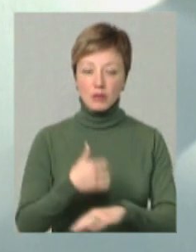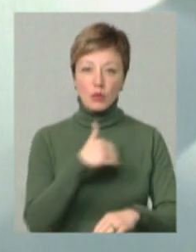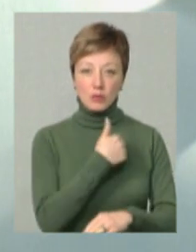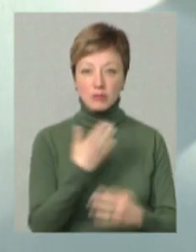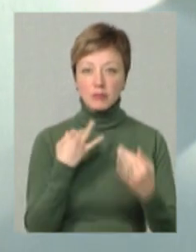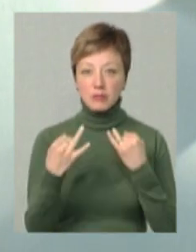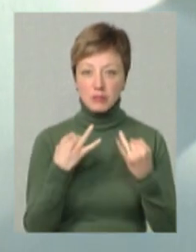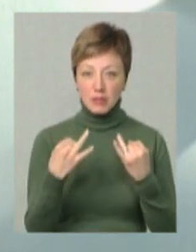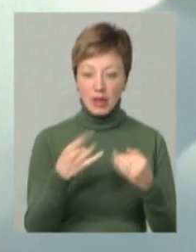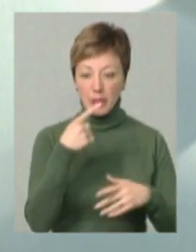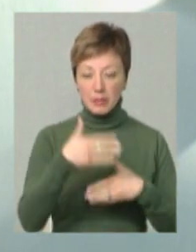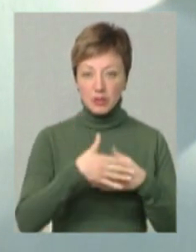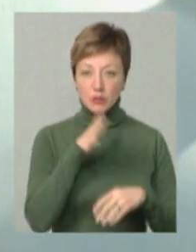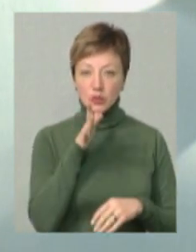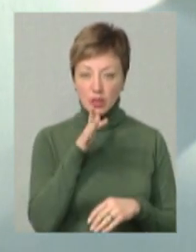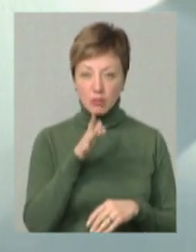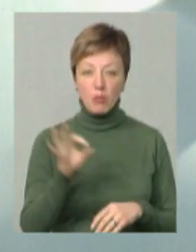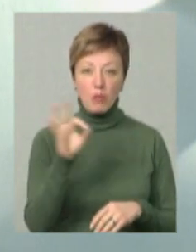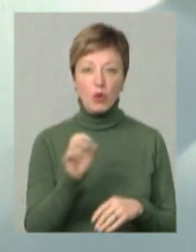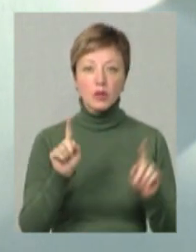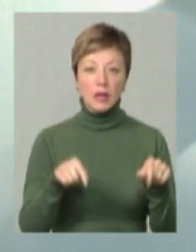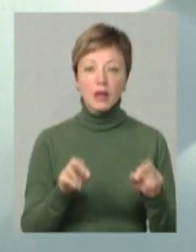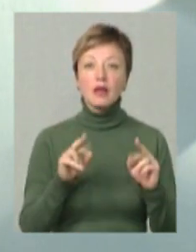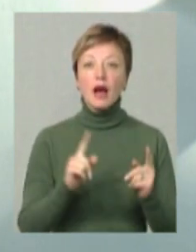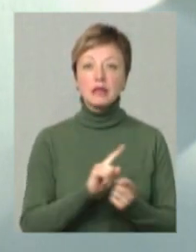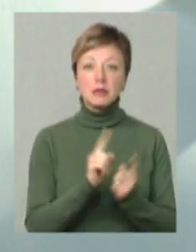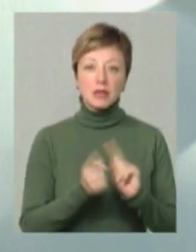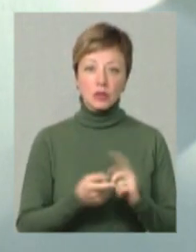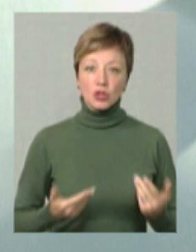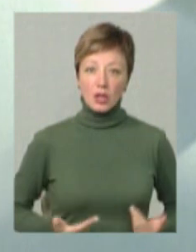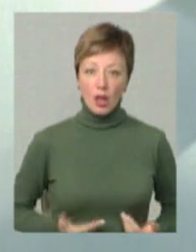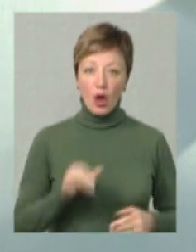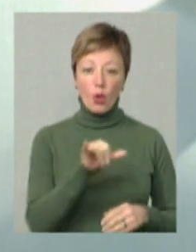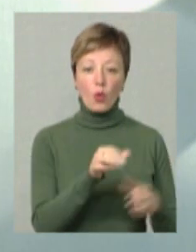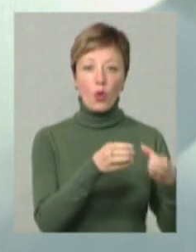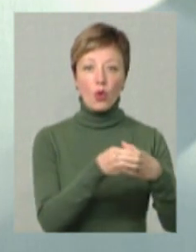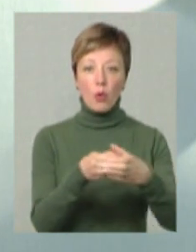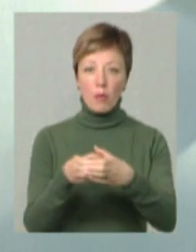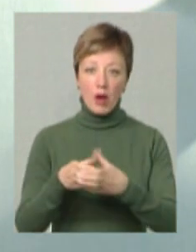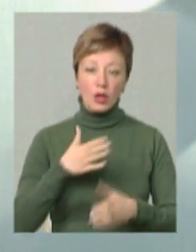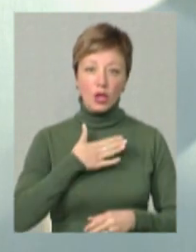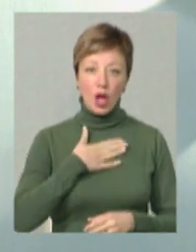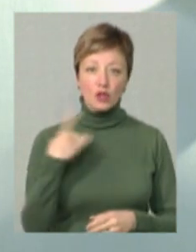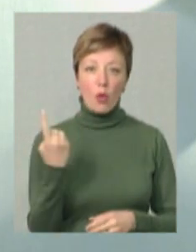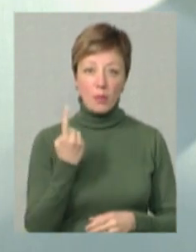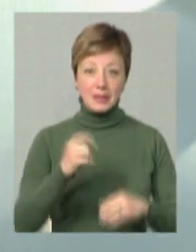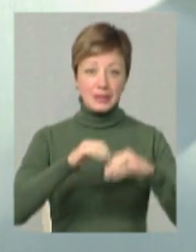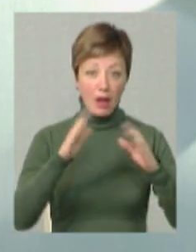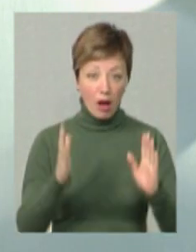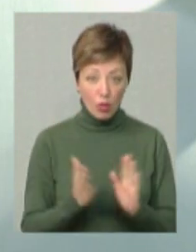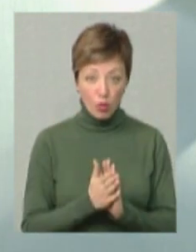поспілкуватися уже найближчим часом про те, як змінилося життя у громадах нашої області загалом